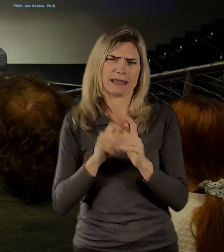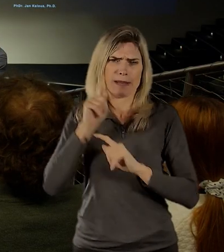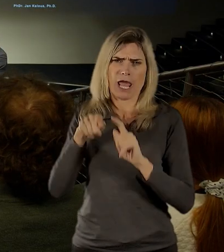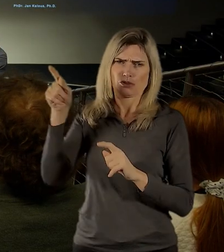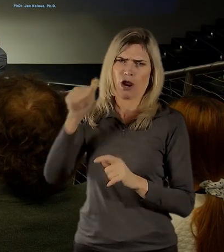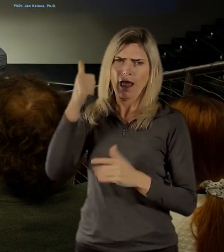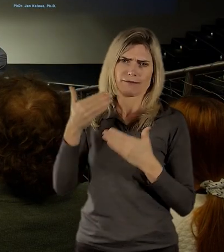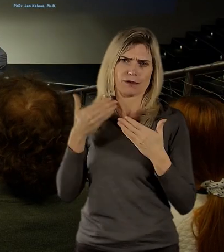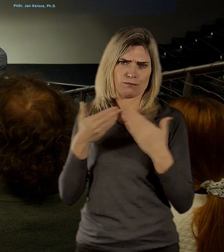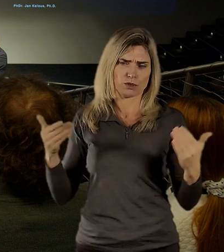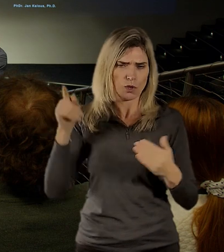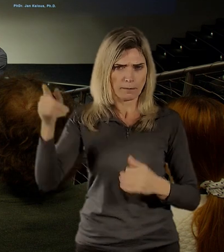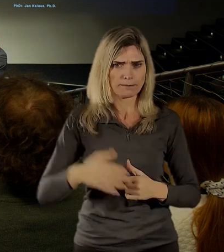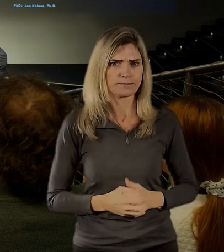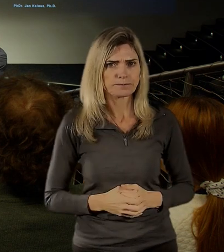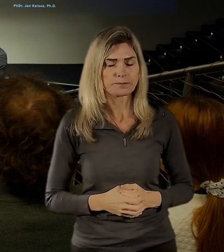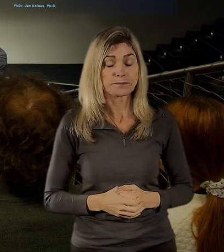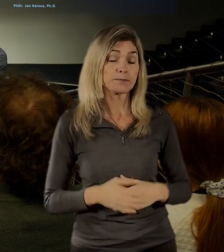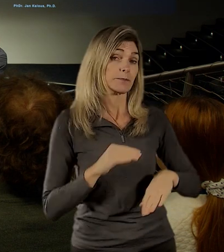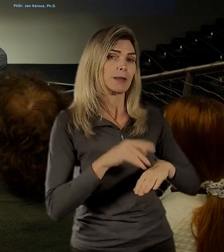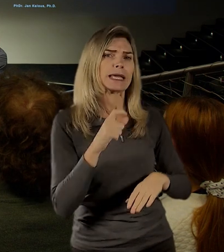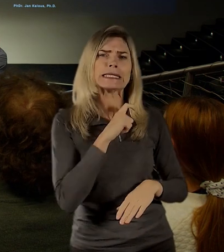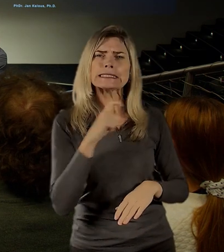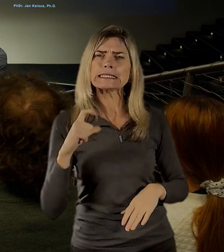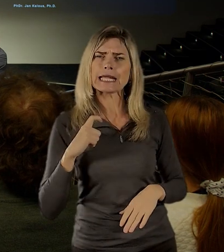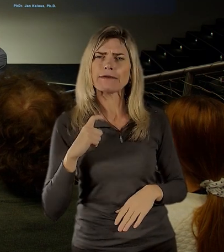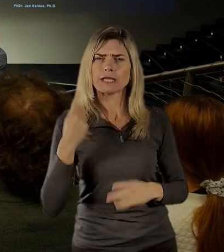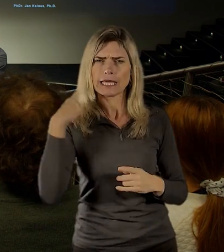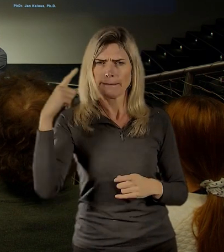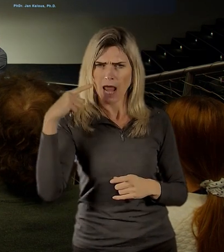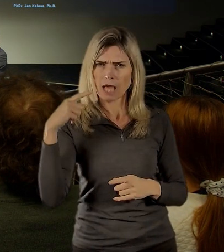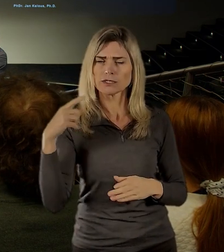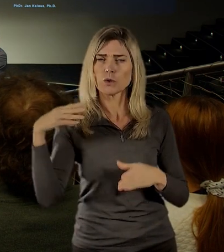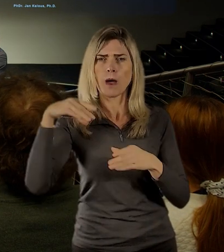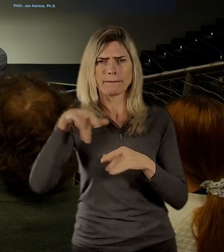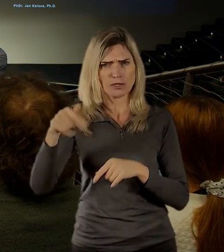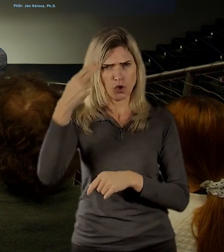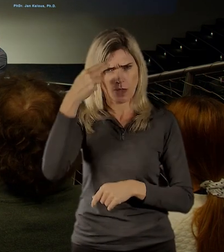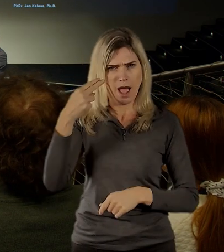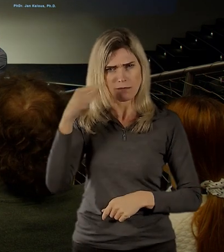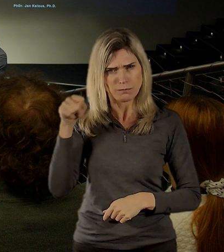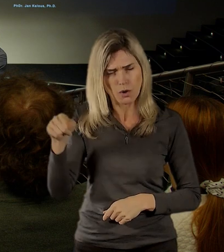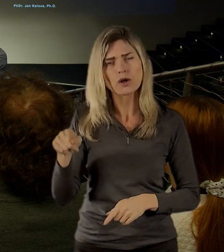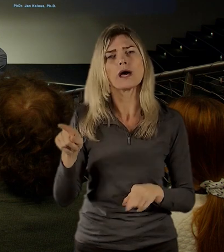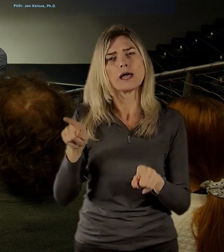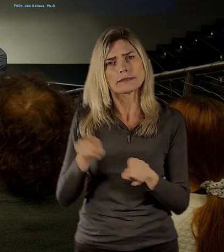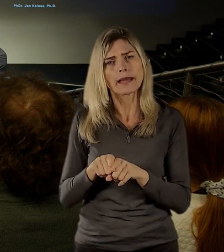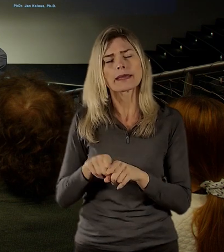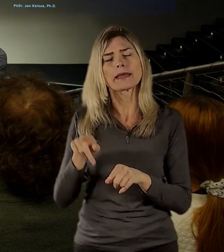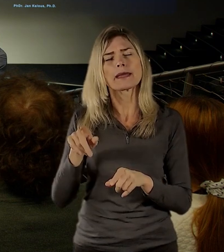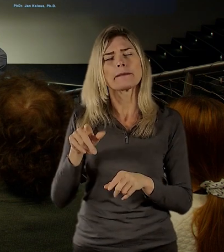řídil církevní gymnázium v táboře, věnoval se vzdělávání, vedl také jednu z katedr